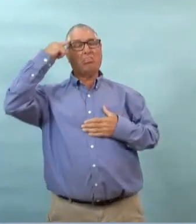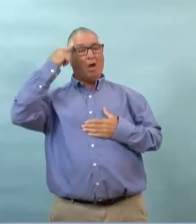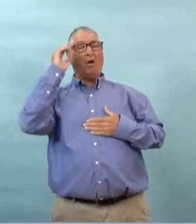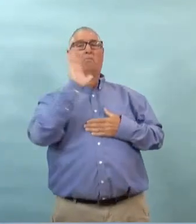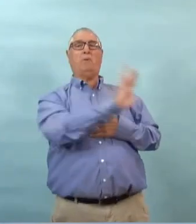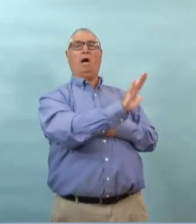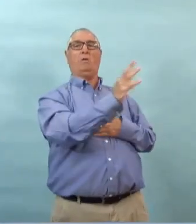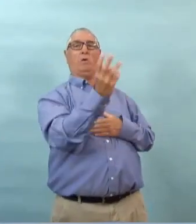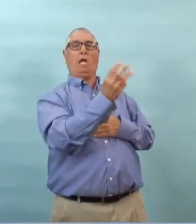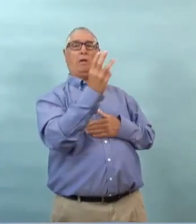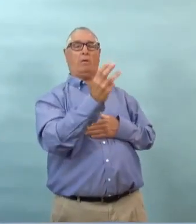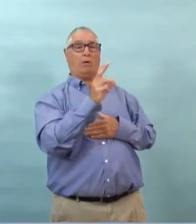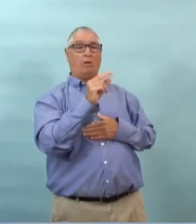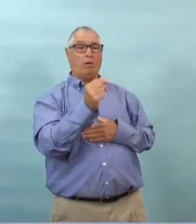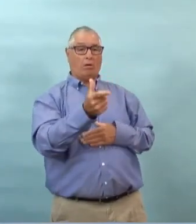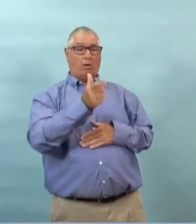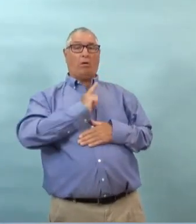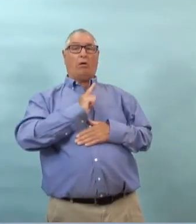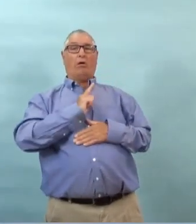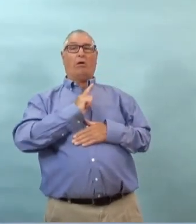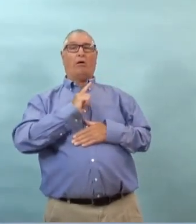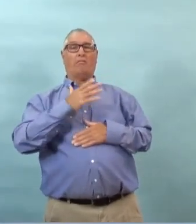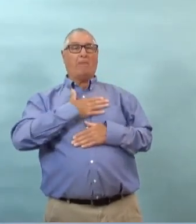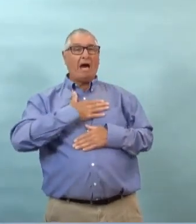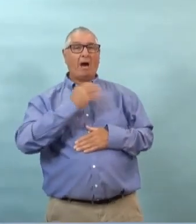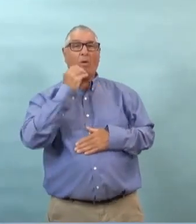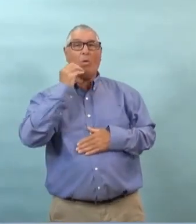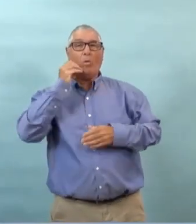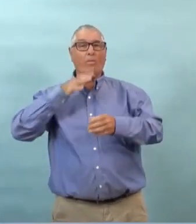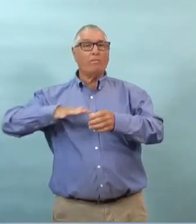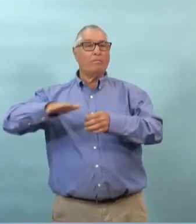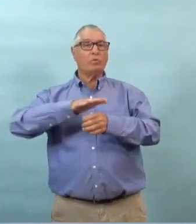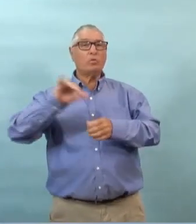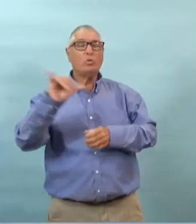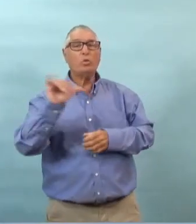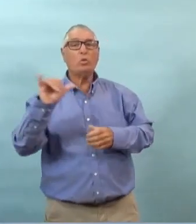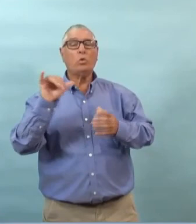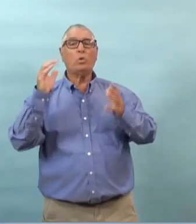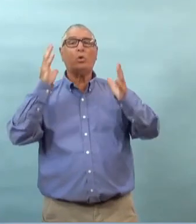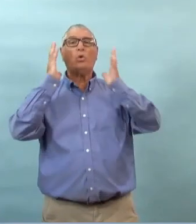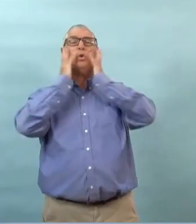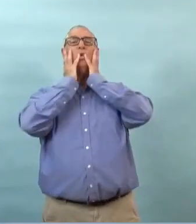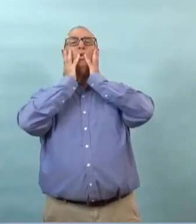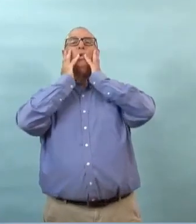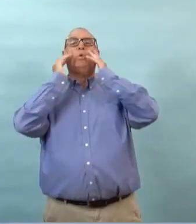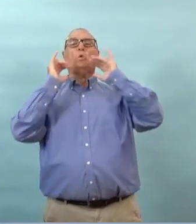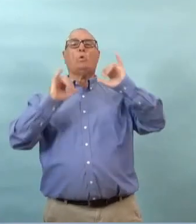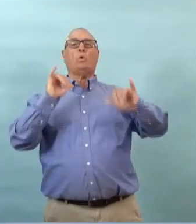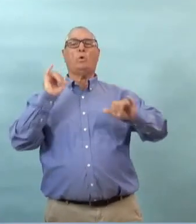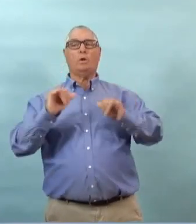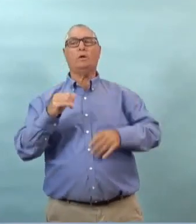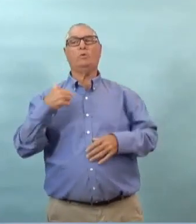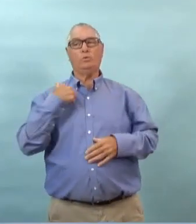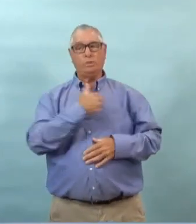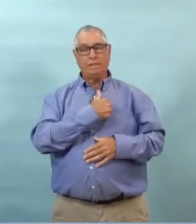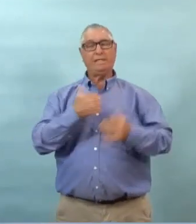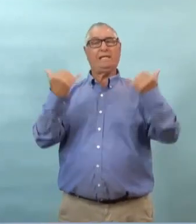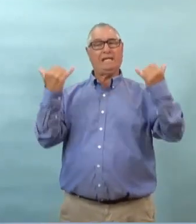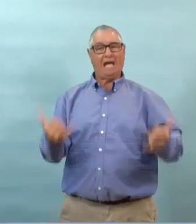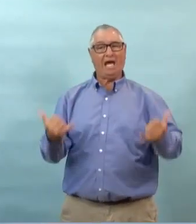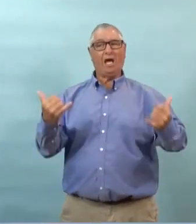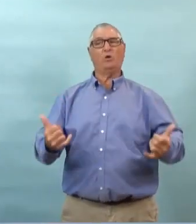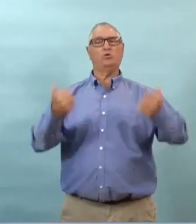commencé à se poser des questions mais je veux également souligner et c'est quelque chose qui a déjà été dit d'ici même que on travaille